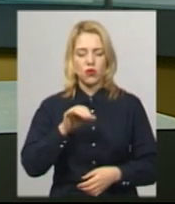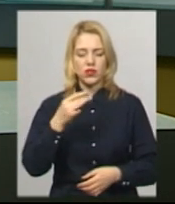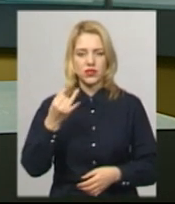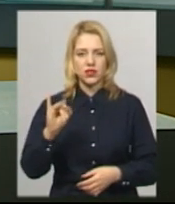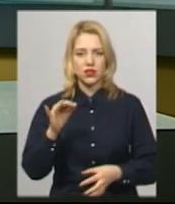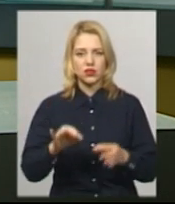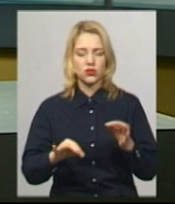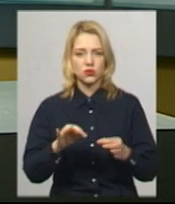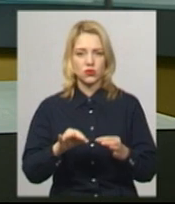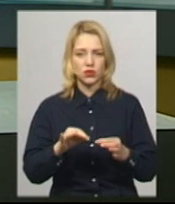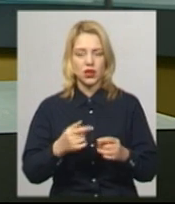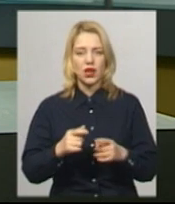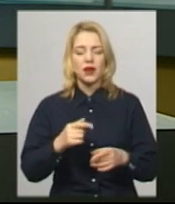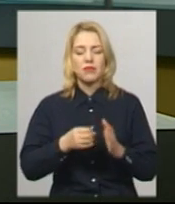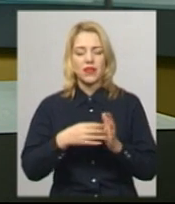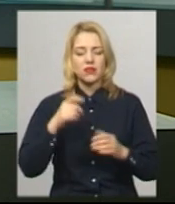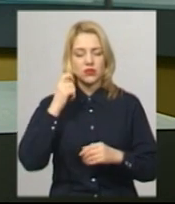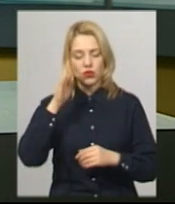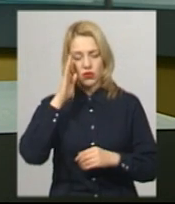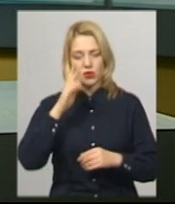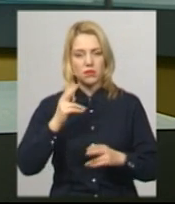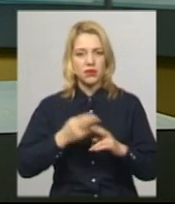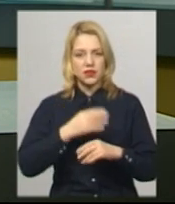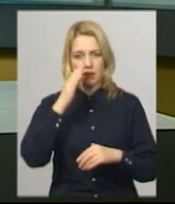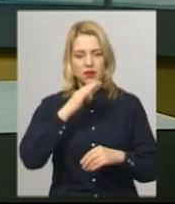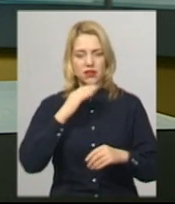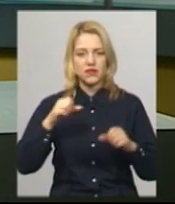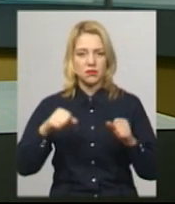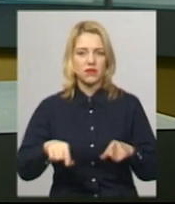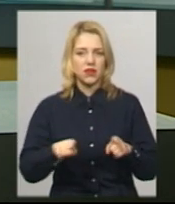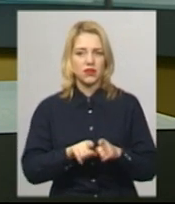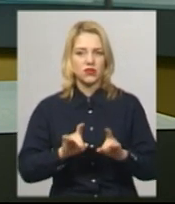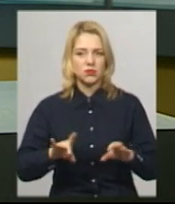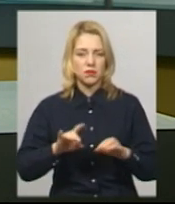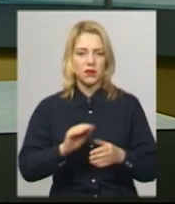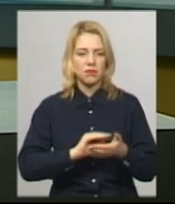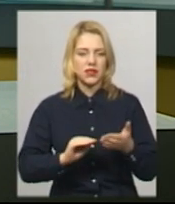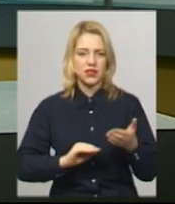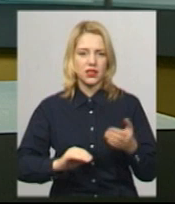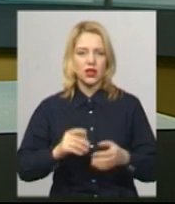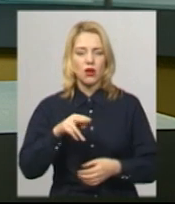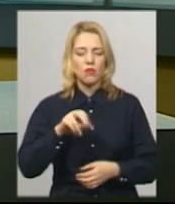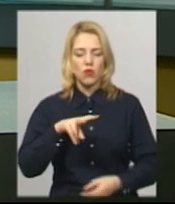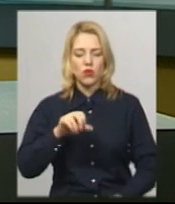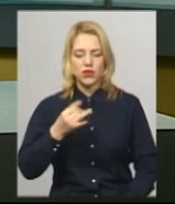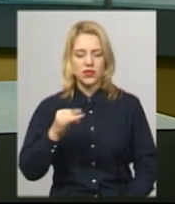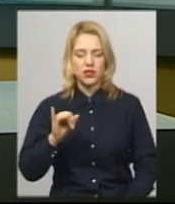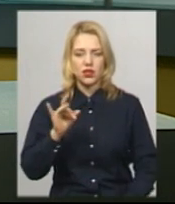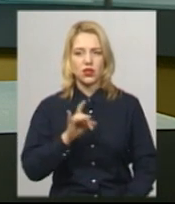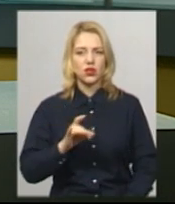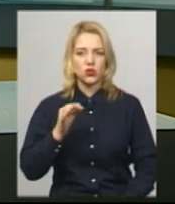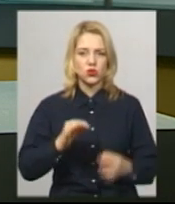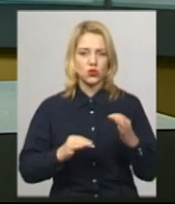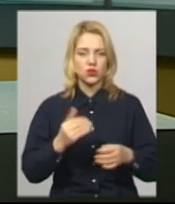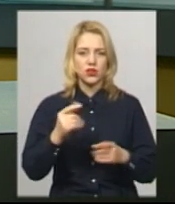-річного хлопця. Також їх позбавлено батьківських прав. Про це розповіла прес-секретарка Полонського районного суду Валентина Бобрівник.